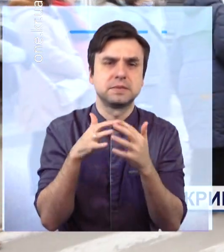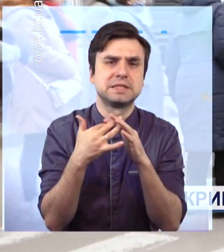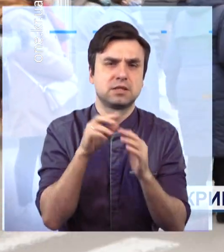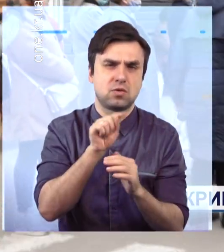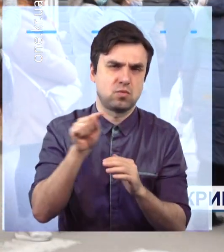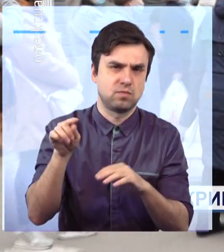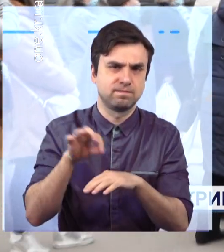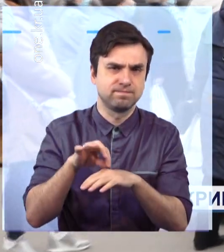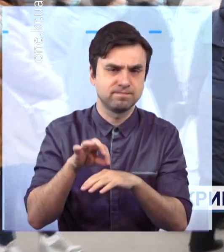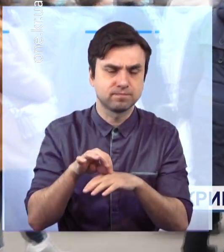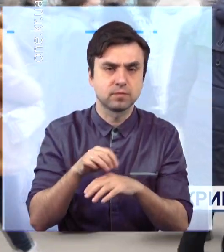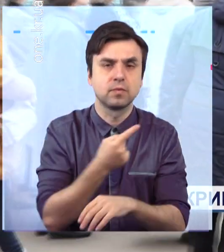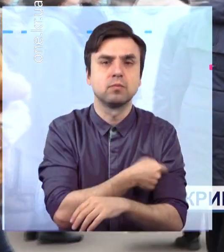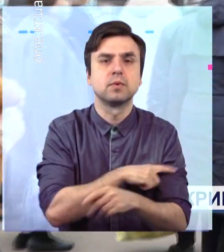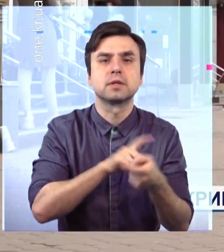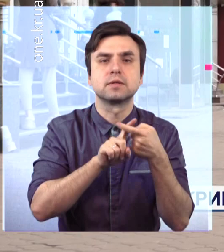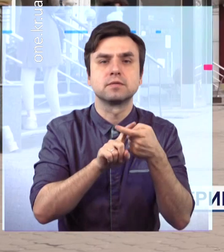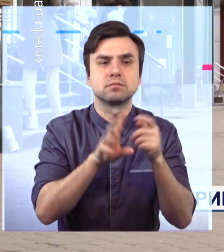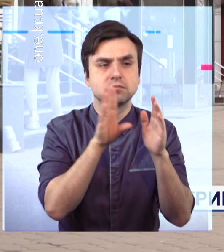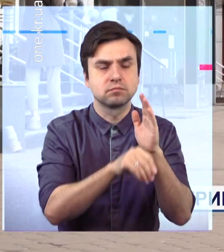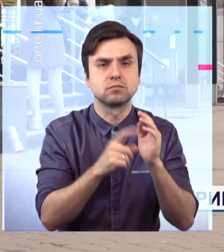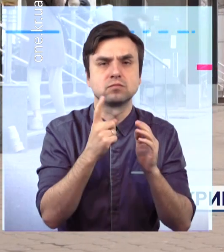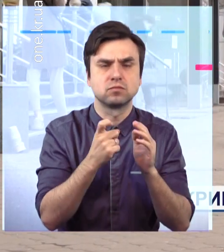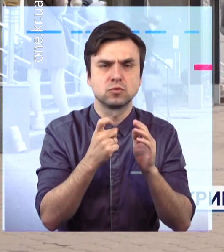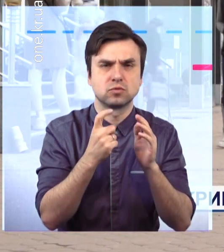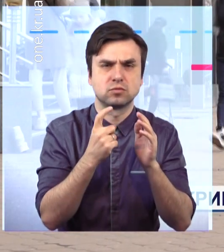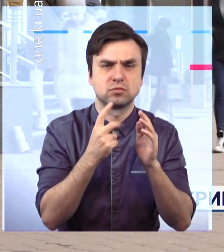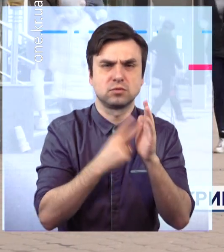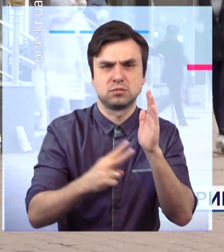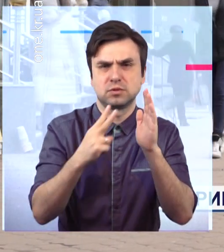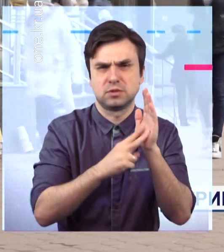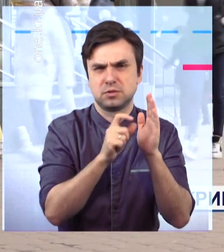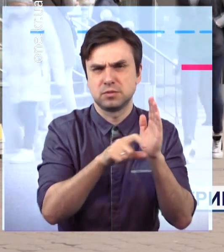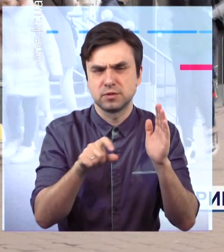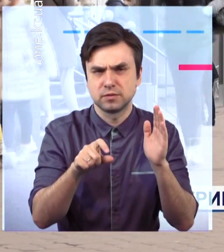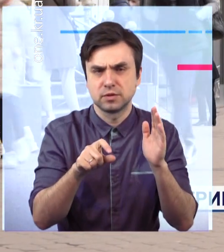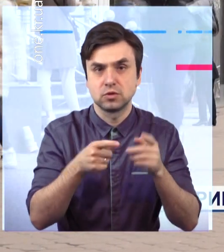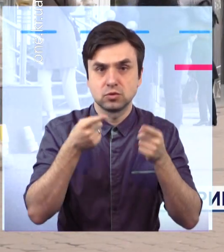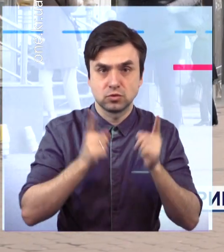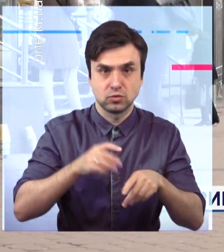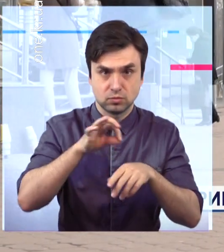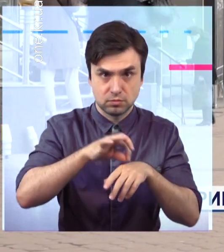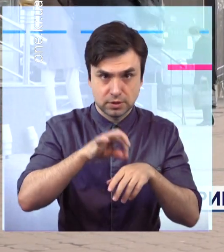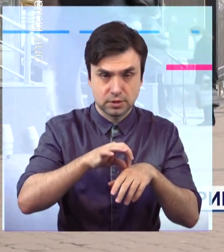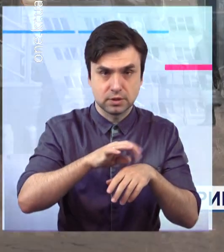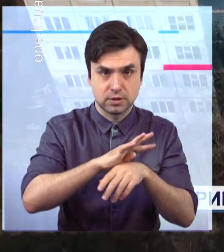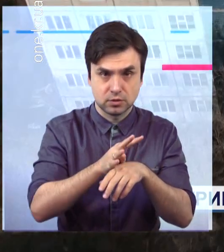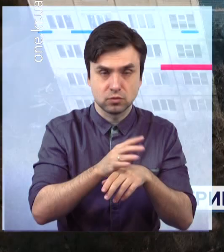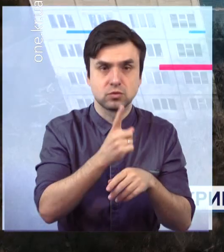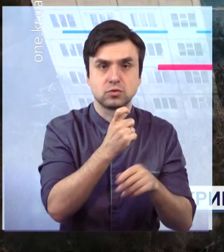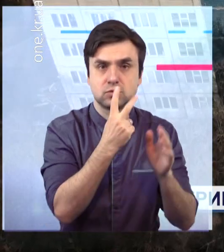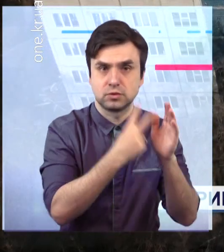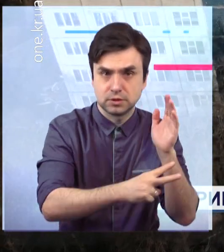інфекційці перебуває 177 пацієнтів. Зі встановленим діагнозом коронавірус – 171 людина з